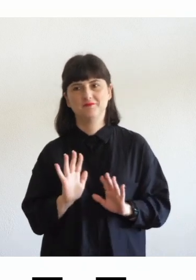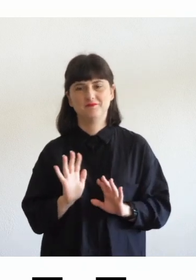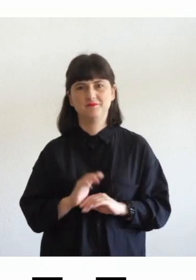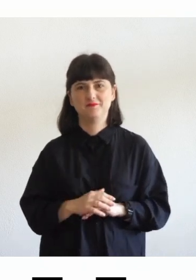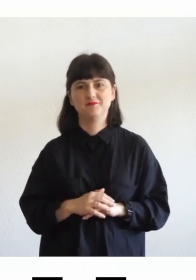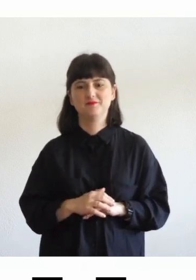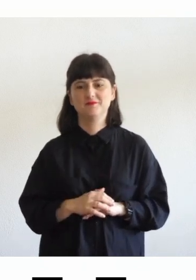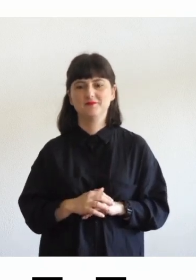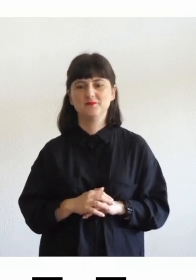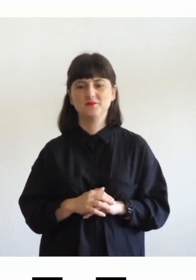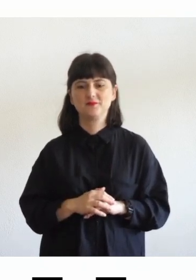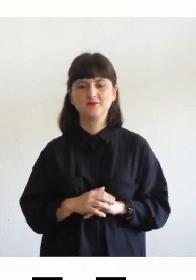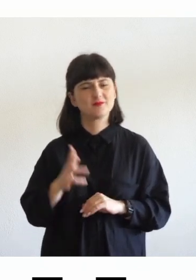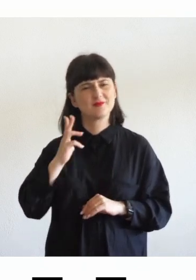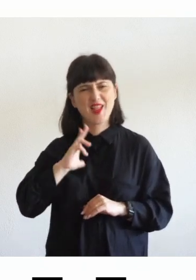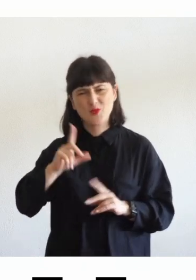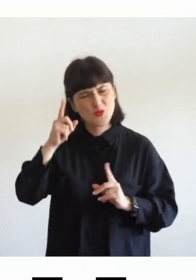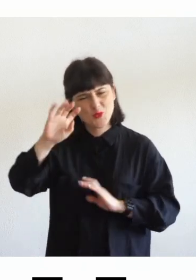dicevo mio amico non te ne curare